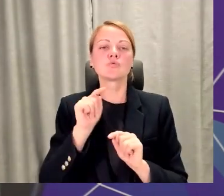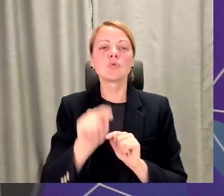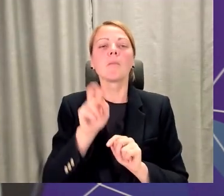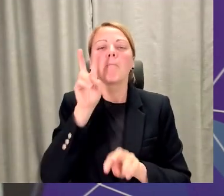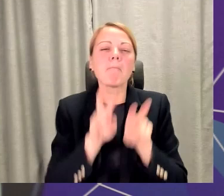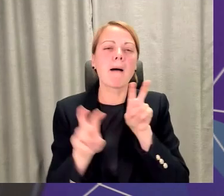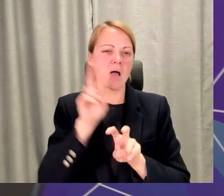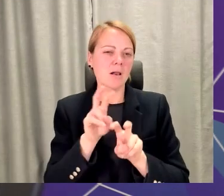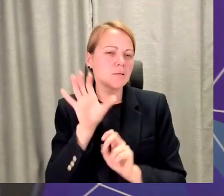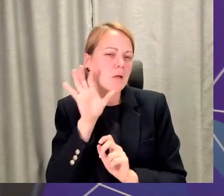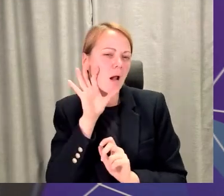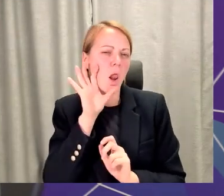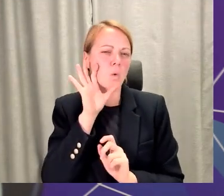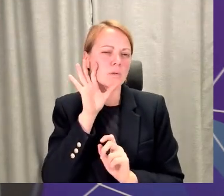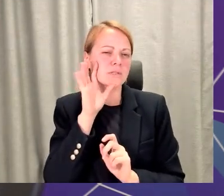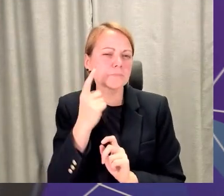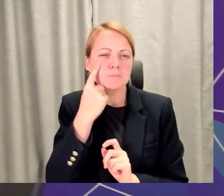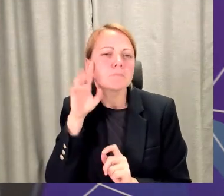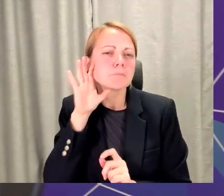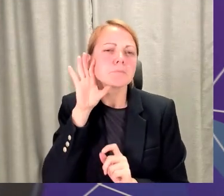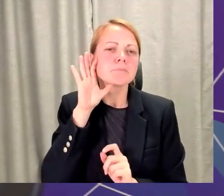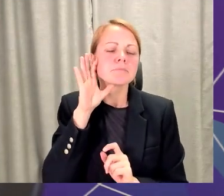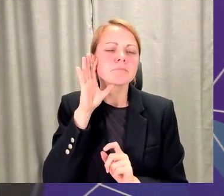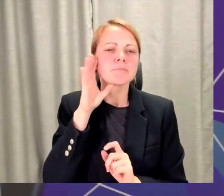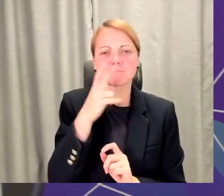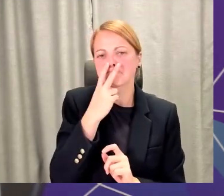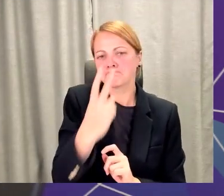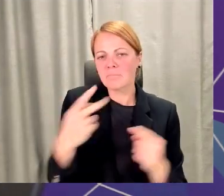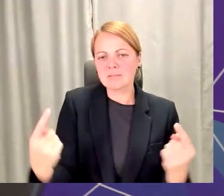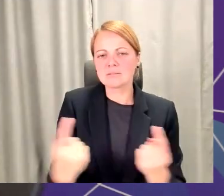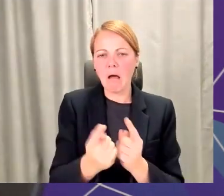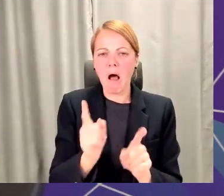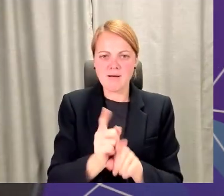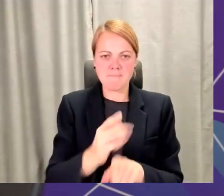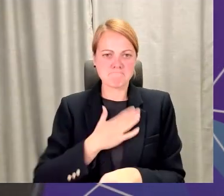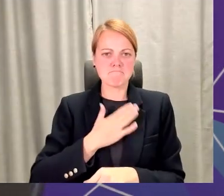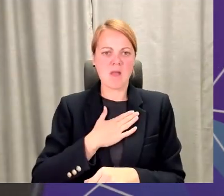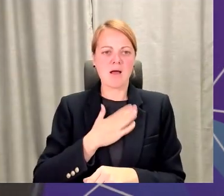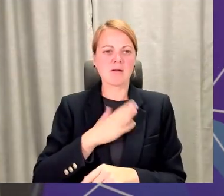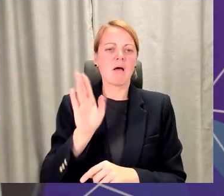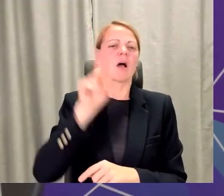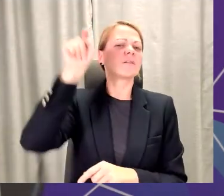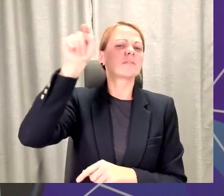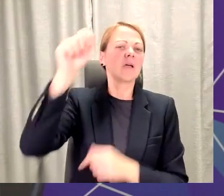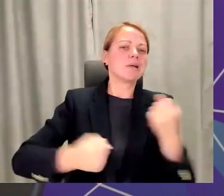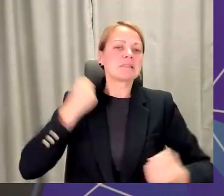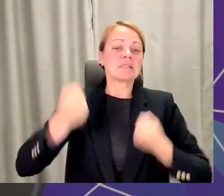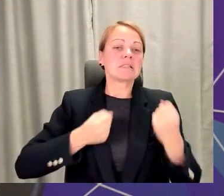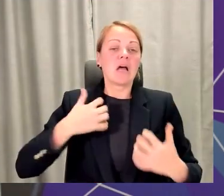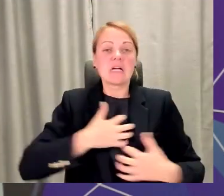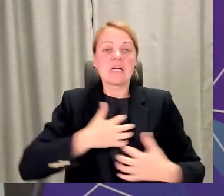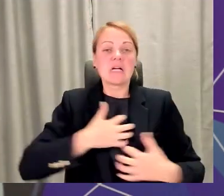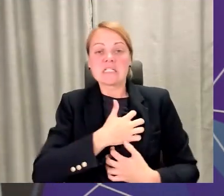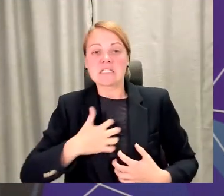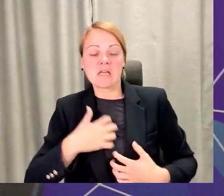sadzirdēt un saprast, ka tas attiecas arī uz mani. Nevis uz tiem, kas tur vienmēr skrien un mācās, bet arī uz mani, kurš nav mācējies